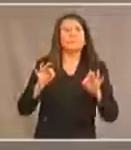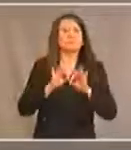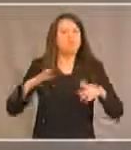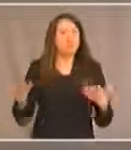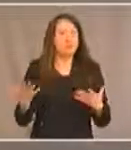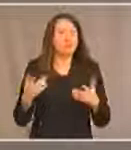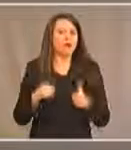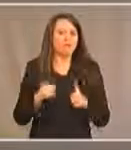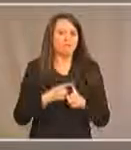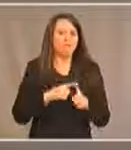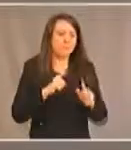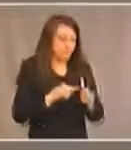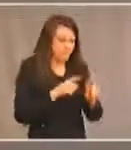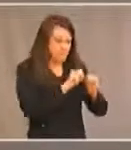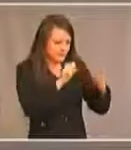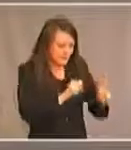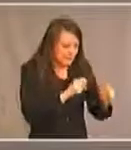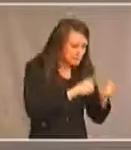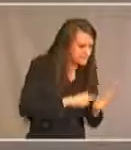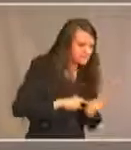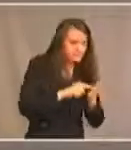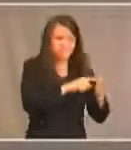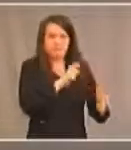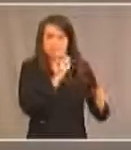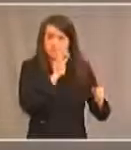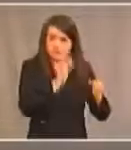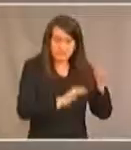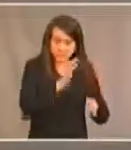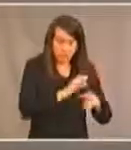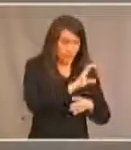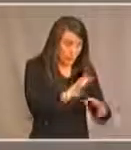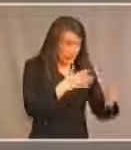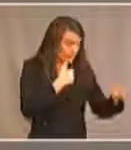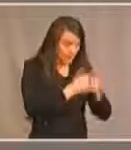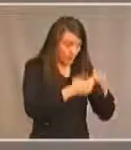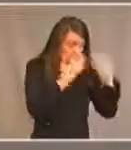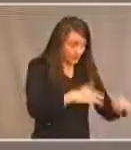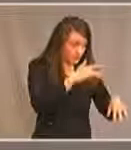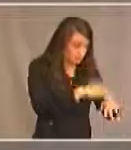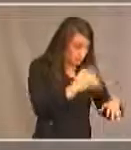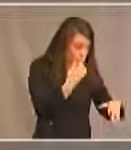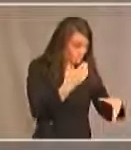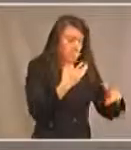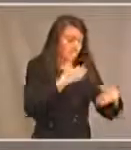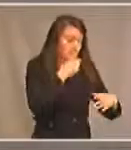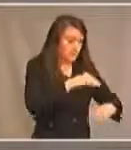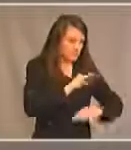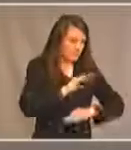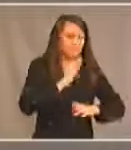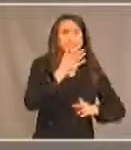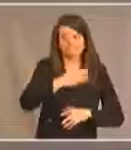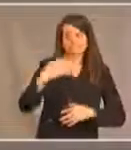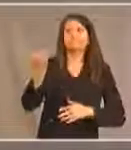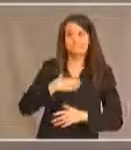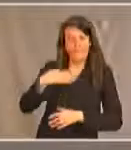assurés par votre système, par vos tribunaux au Canada avant de vous adresser à ce comité des Nations Unies. Lorsque le